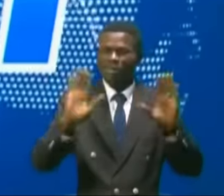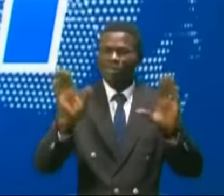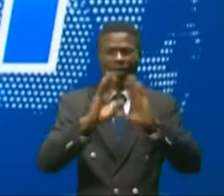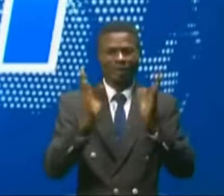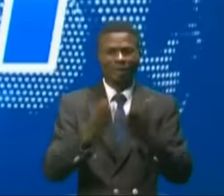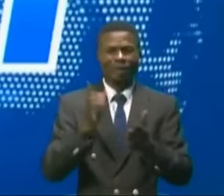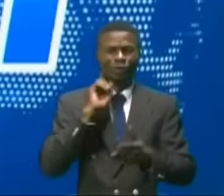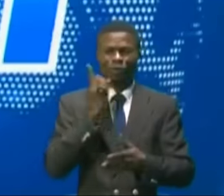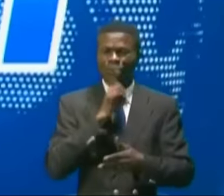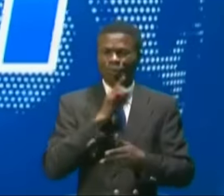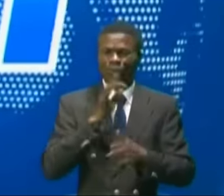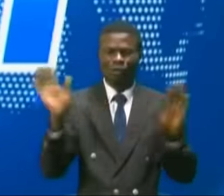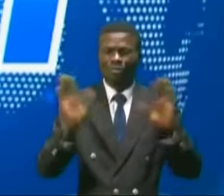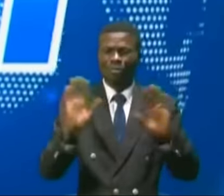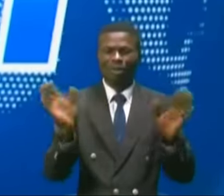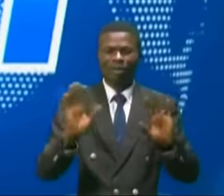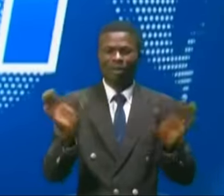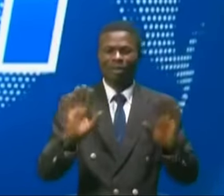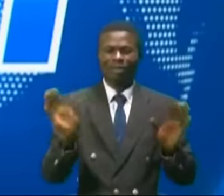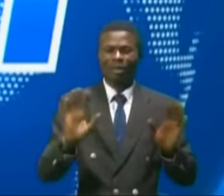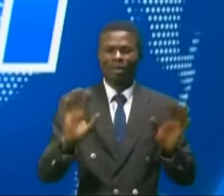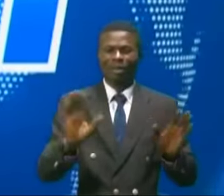souhaite de passer une excellente suite en compagnie de nos programmes.